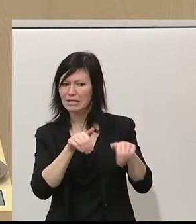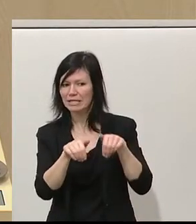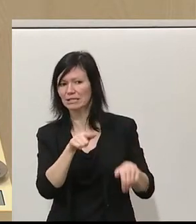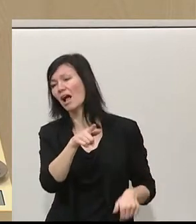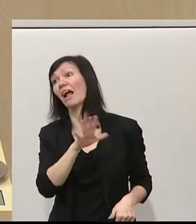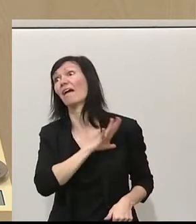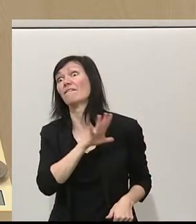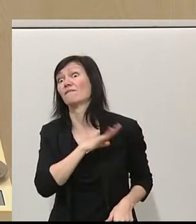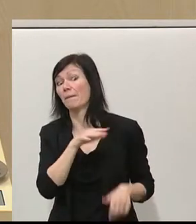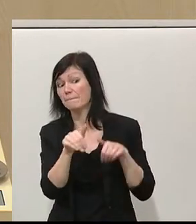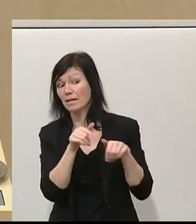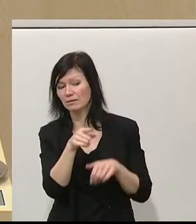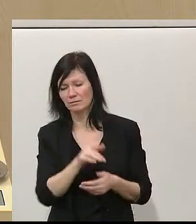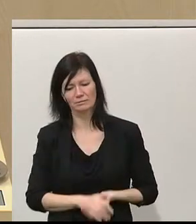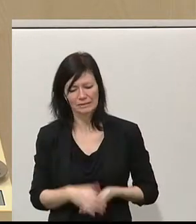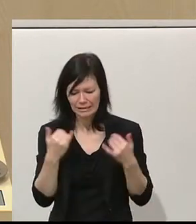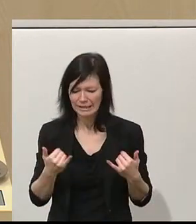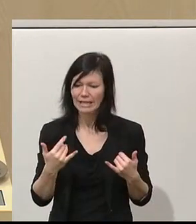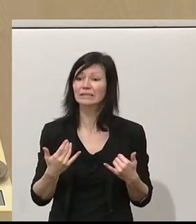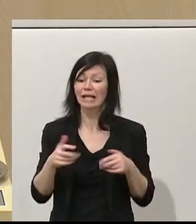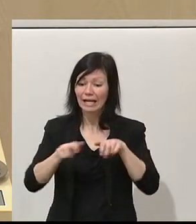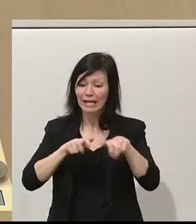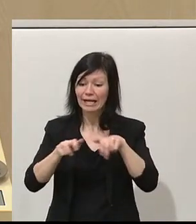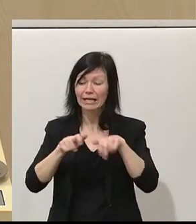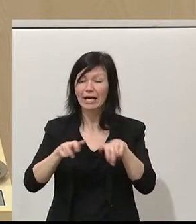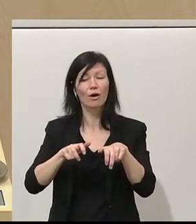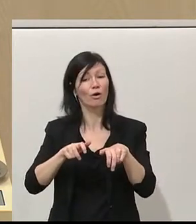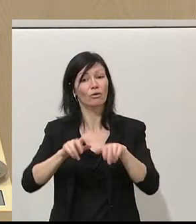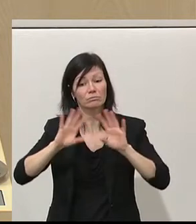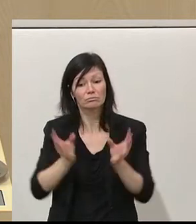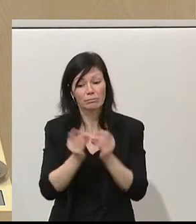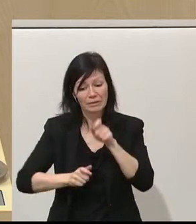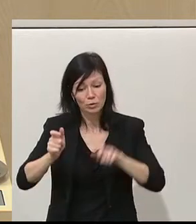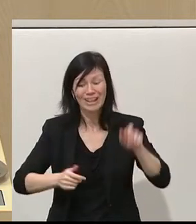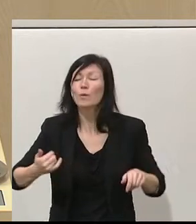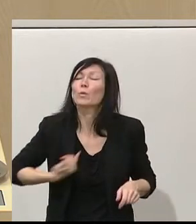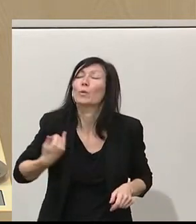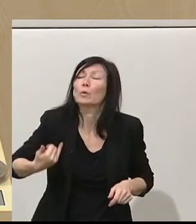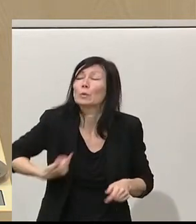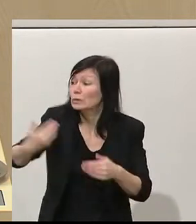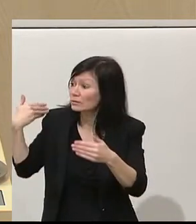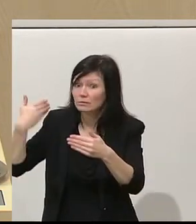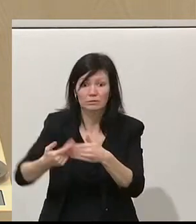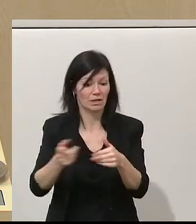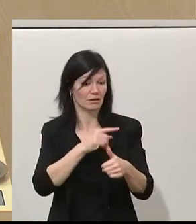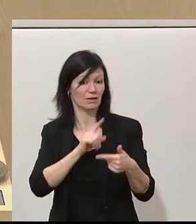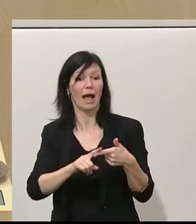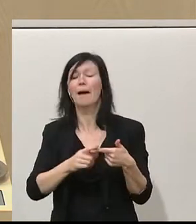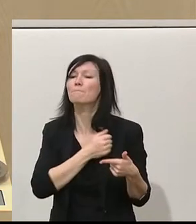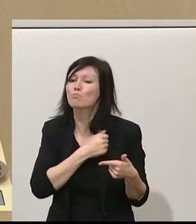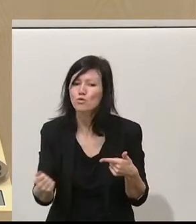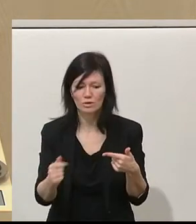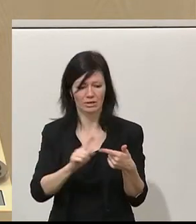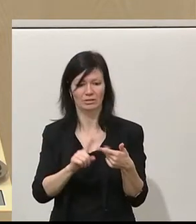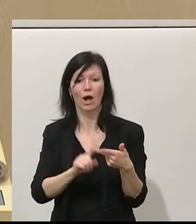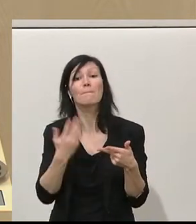sondern wir die jüngste, die weiblichste, aber auch die mutigste Regierung dieses Landes haben und ich bin zuversichtlich,